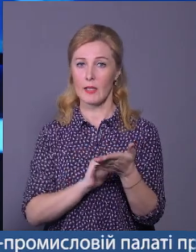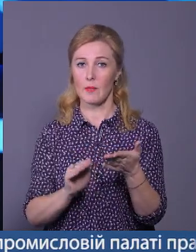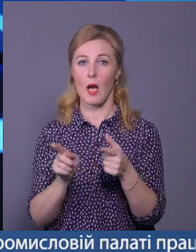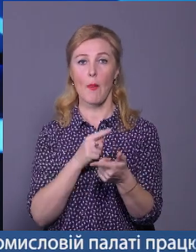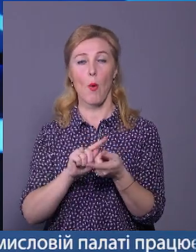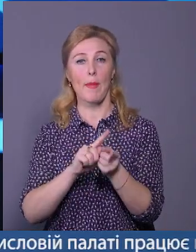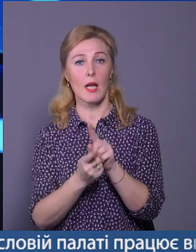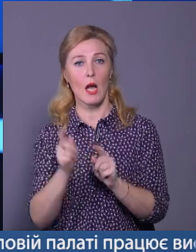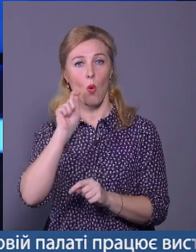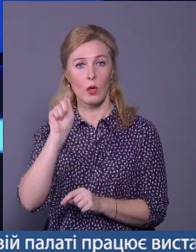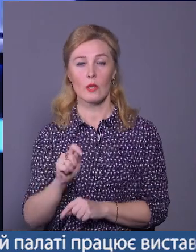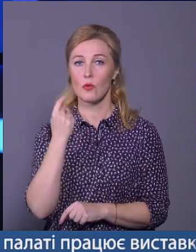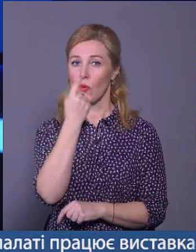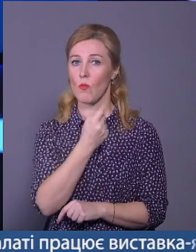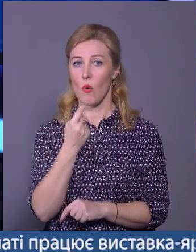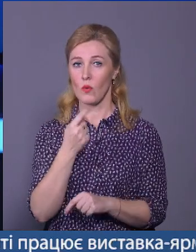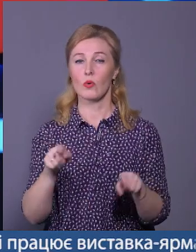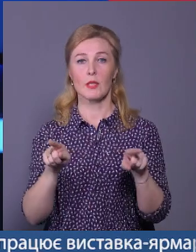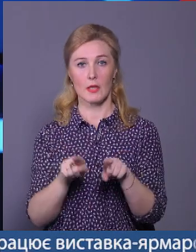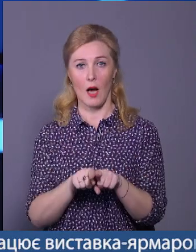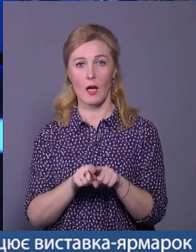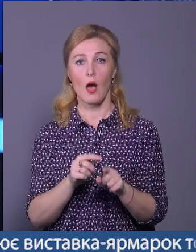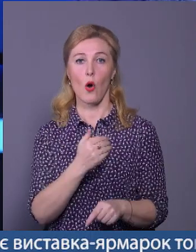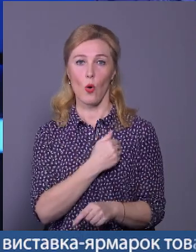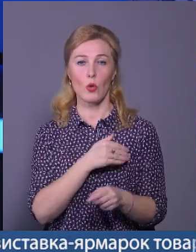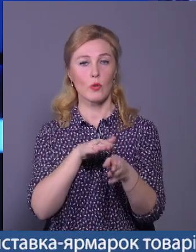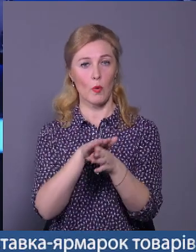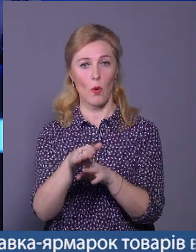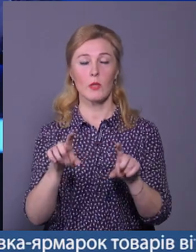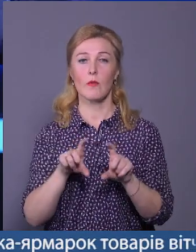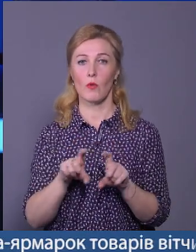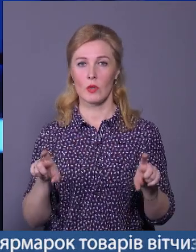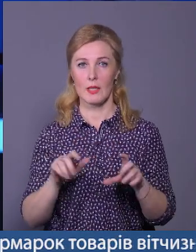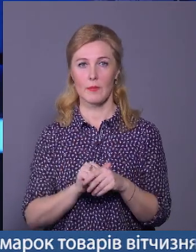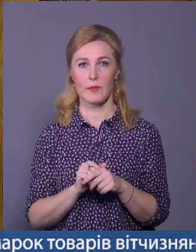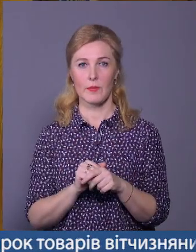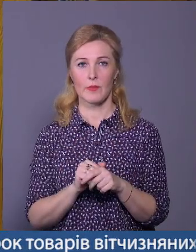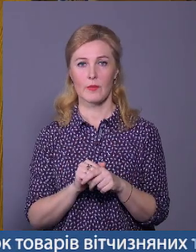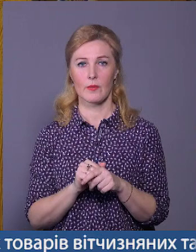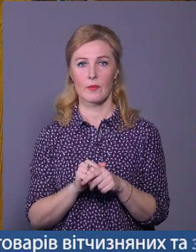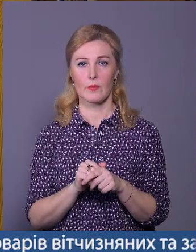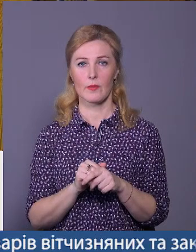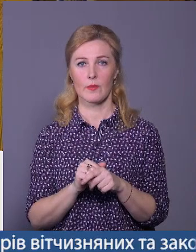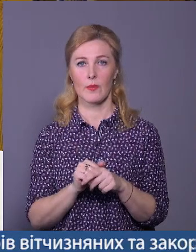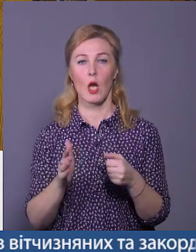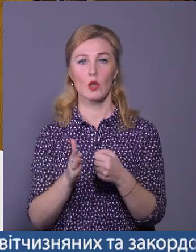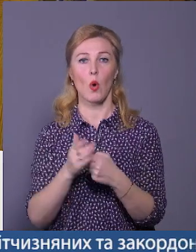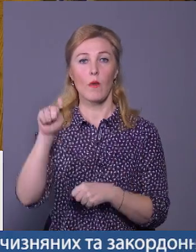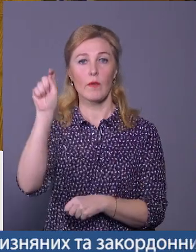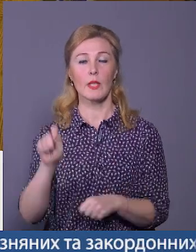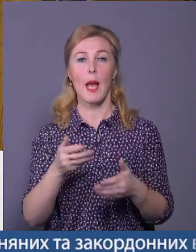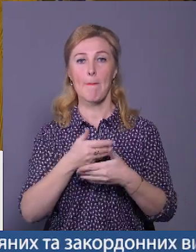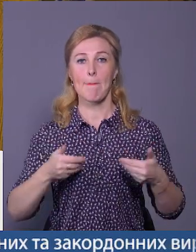або перекладені українською мовою. Таким чином прагнуть поповнити фонди. До війни ми